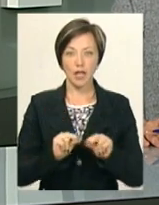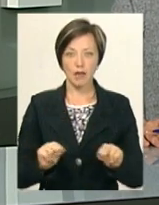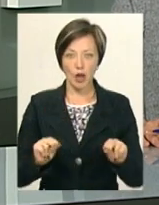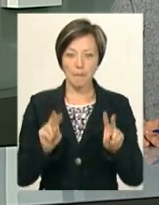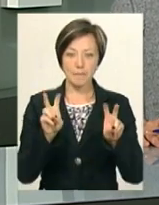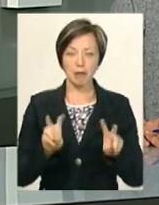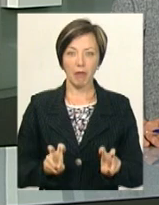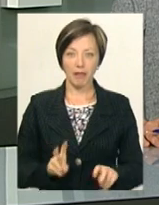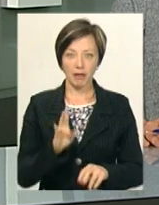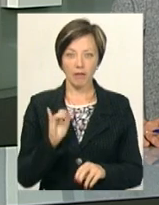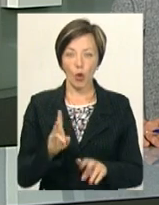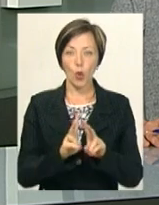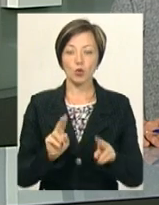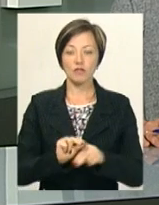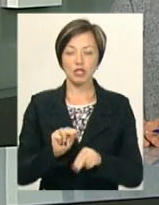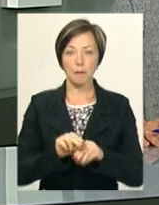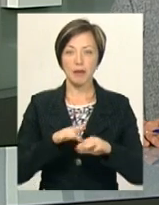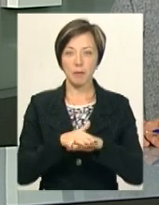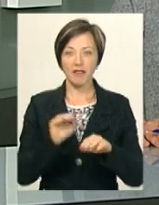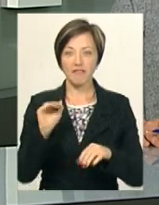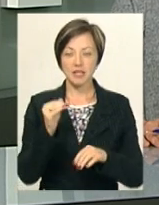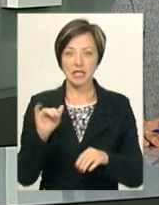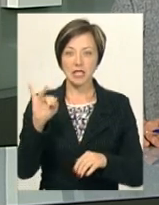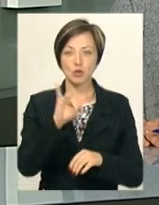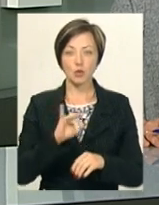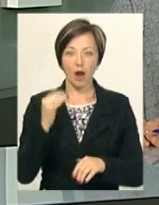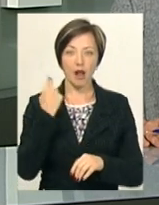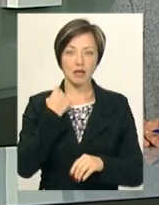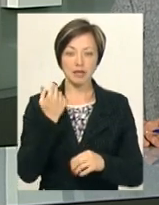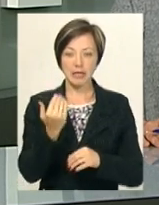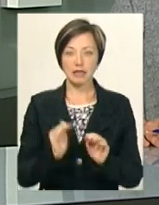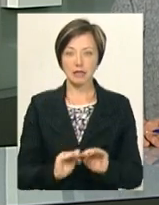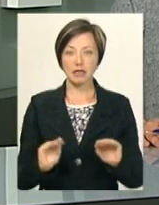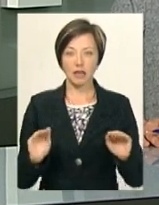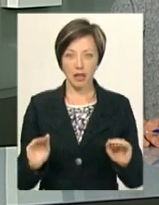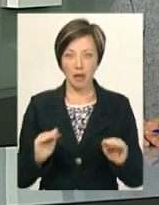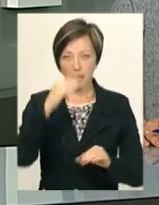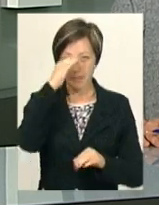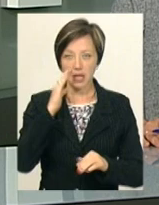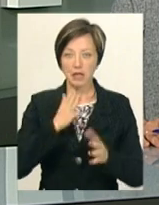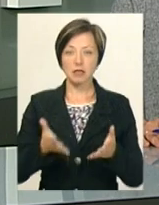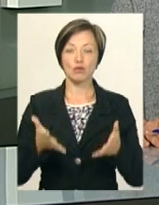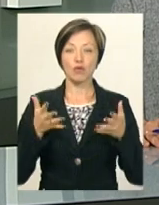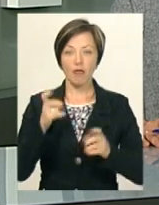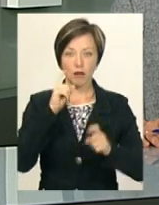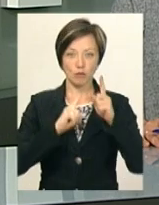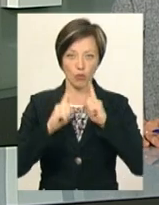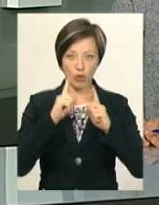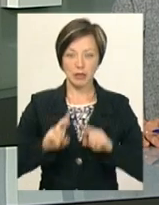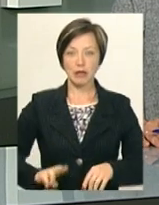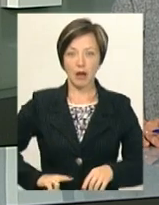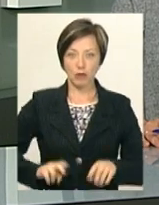-предметників. Хто тепер вчитиме математики, фізики, історії та англійської їхніх дітей, батьки з'ясовували на зборах.